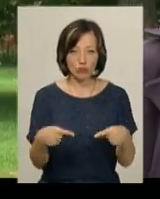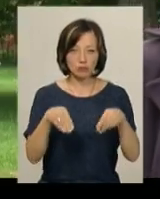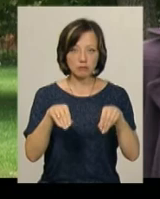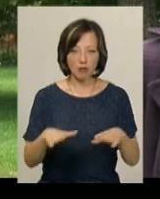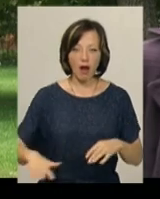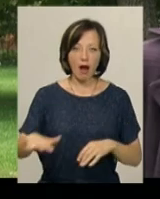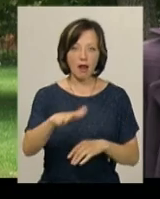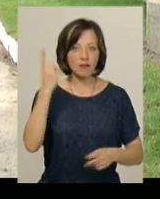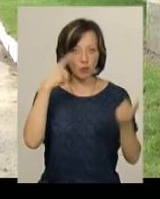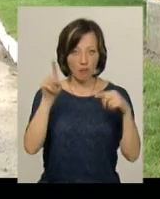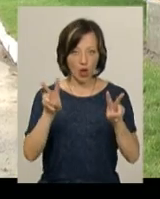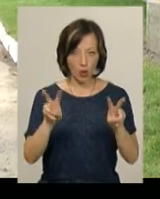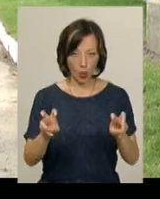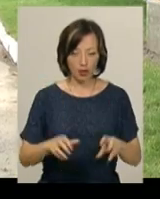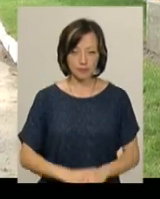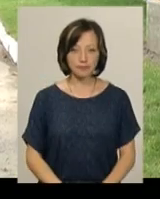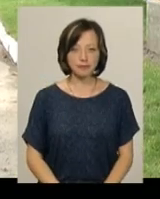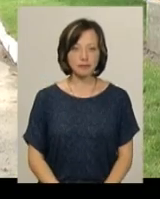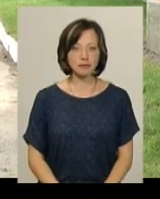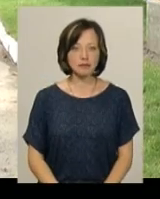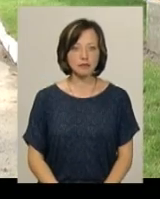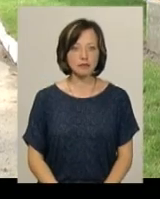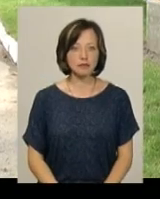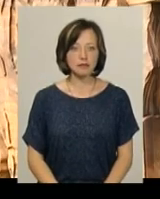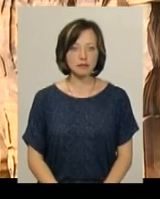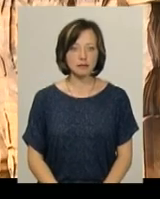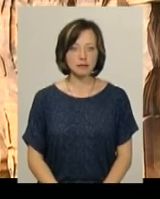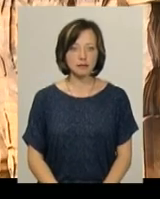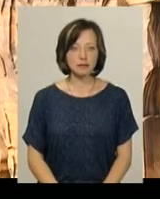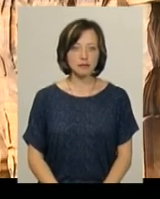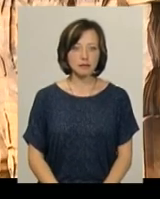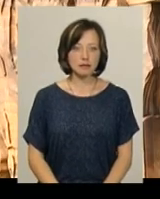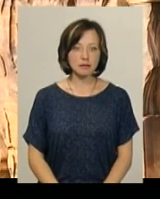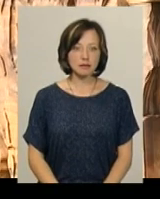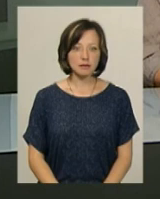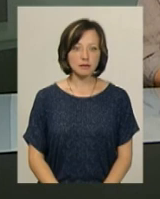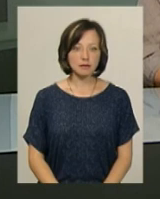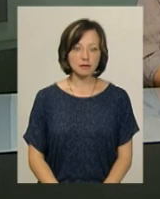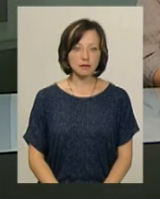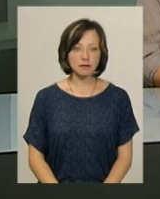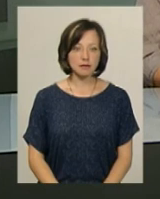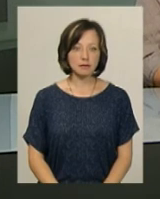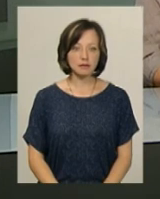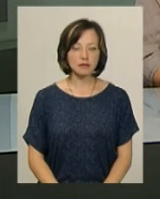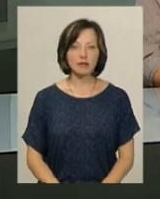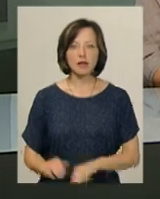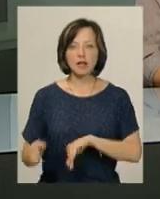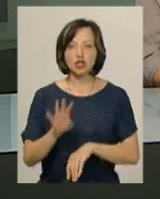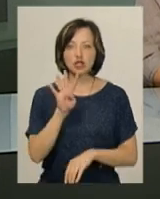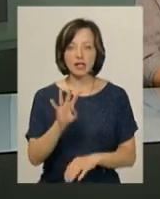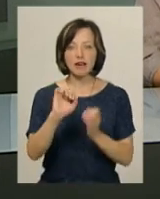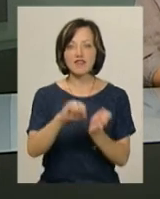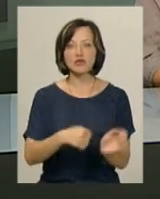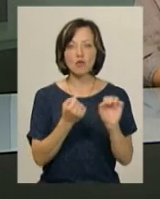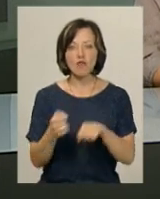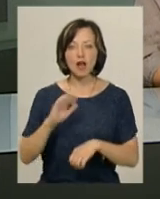галявину байок. Тетяна Ворожцова, Олександр Горішевський, новини Поділля Центр. Чотири висловальники